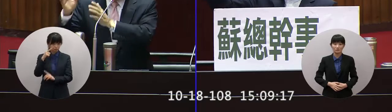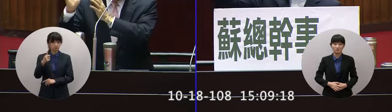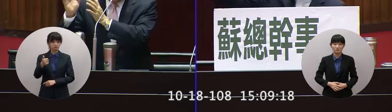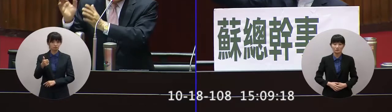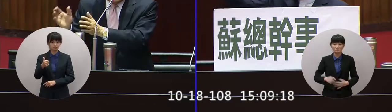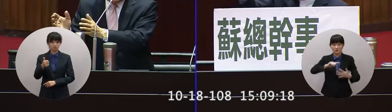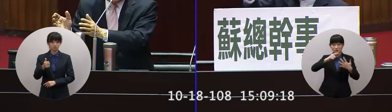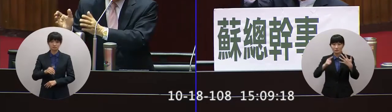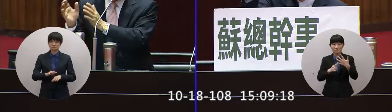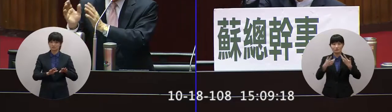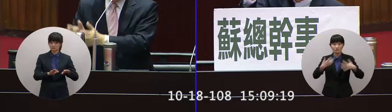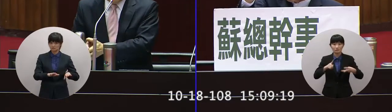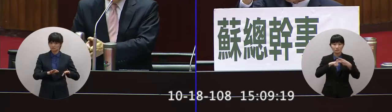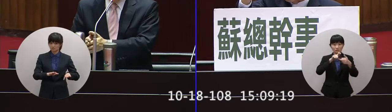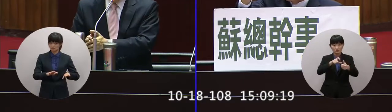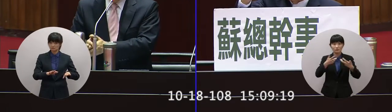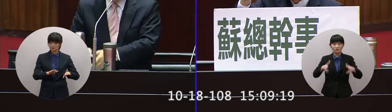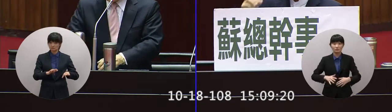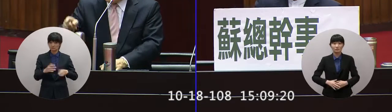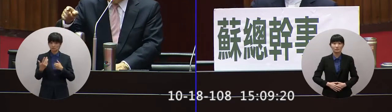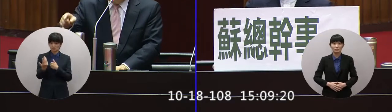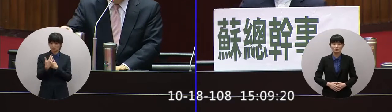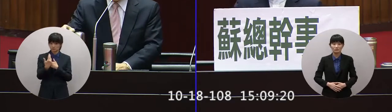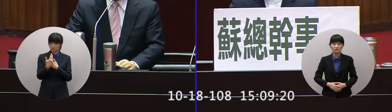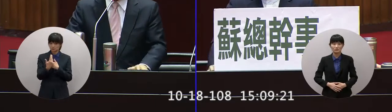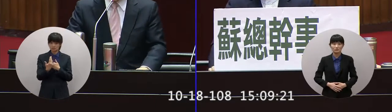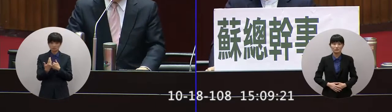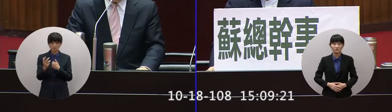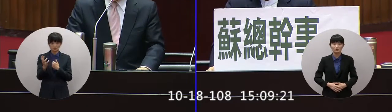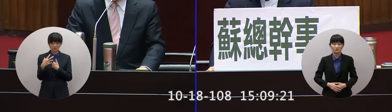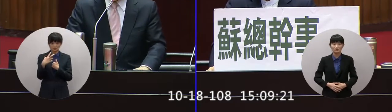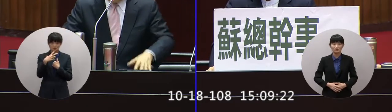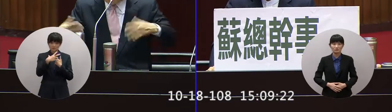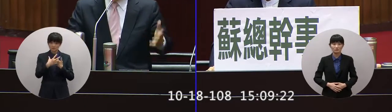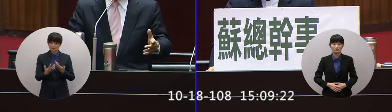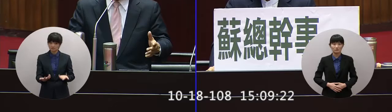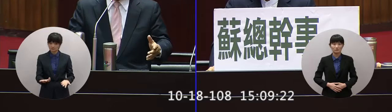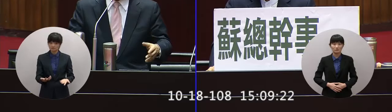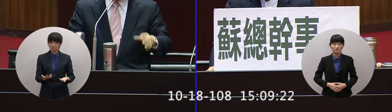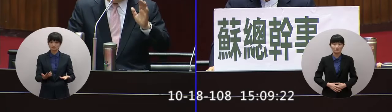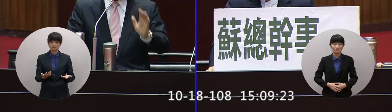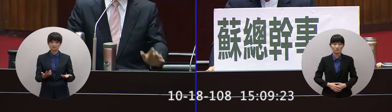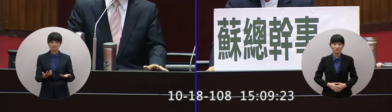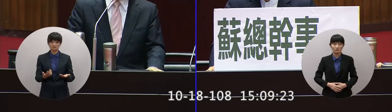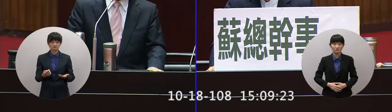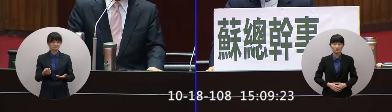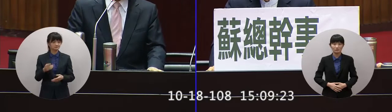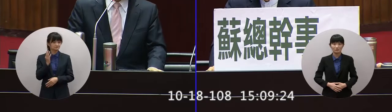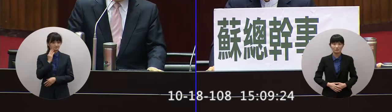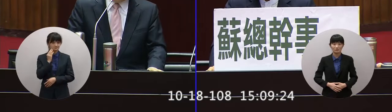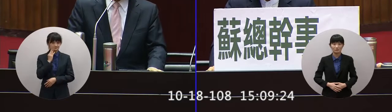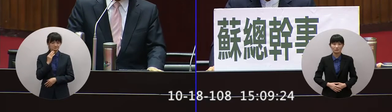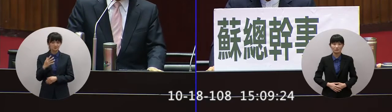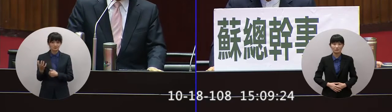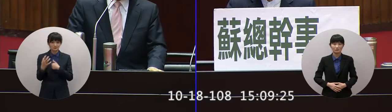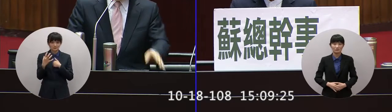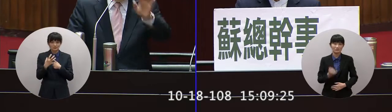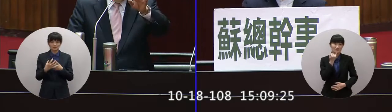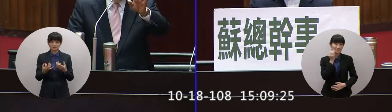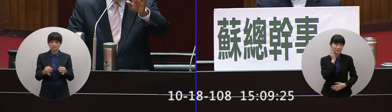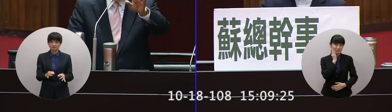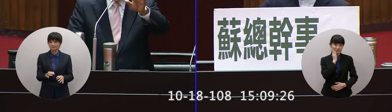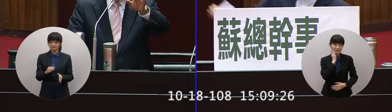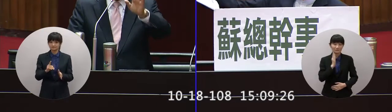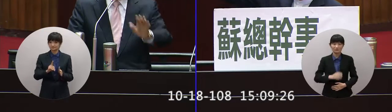今天的身份在國會的殿堂光只有這樣可惜啦可惜